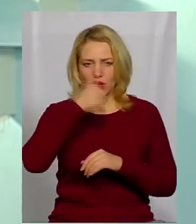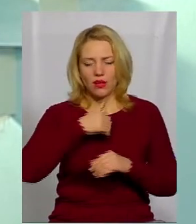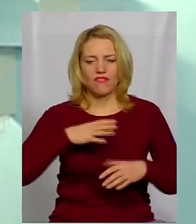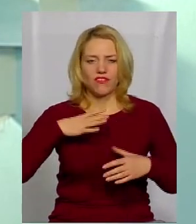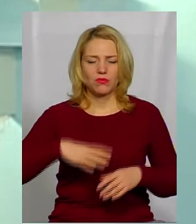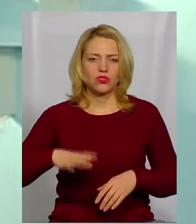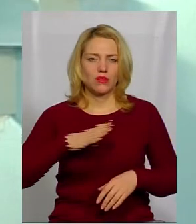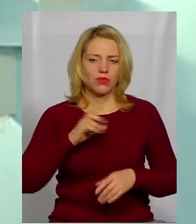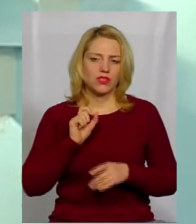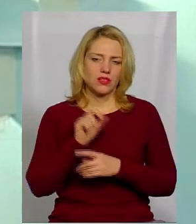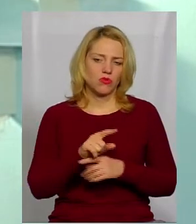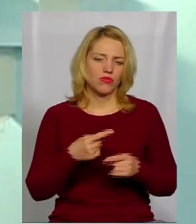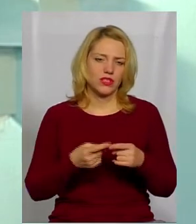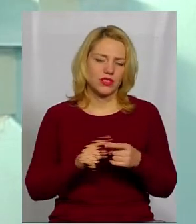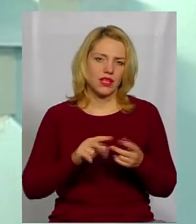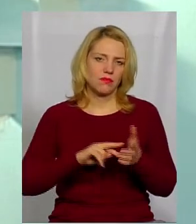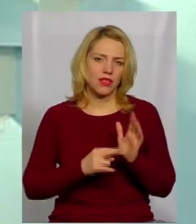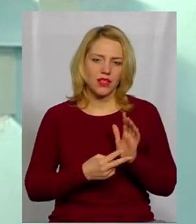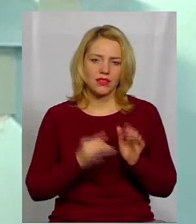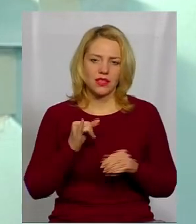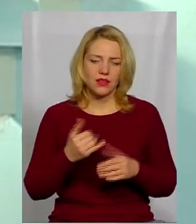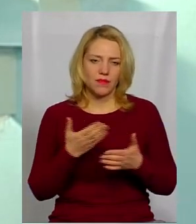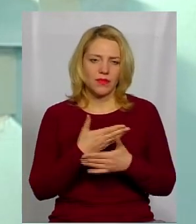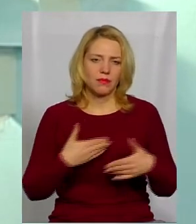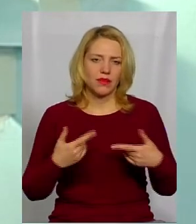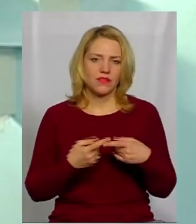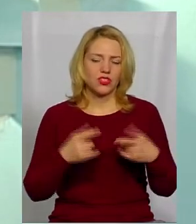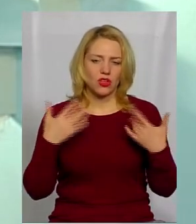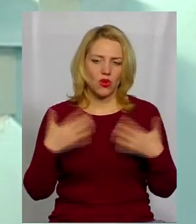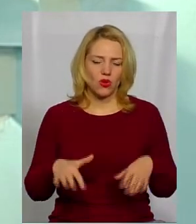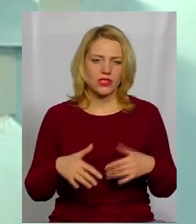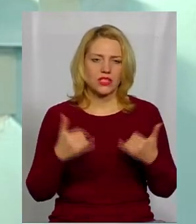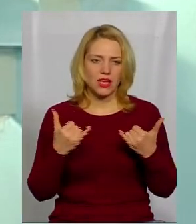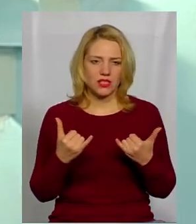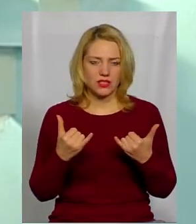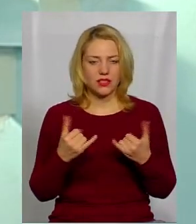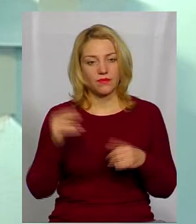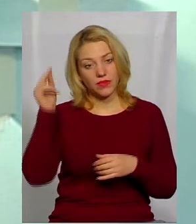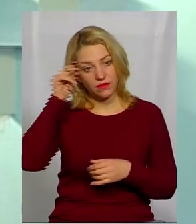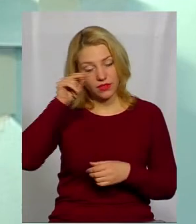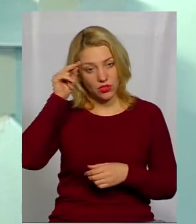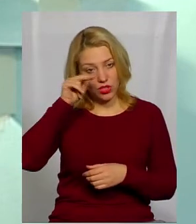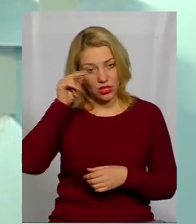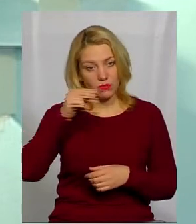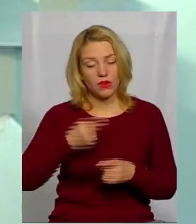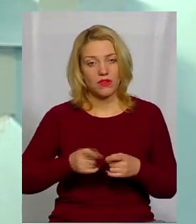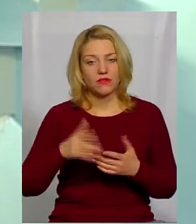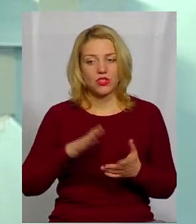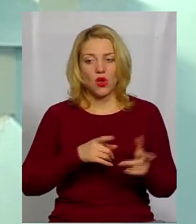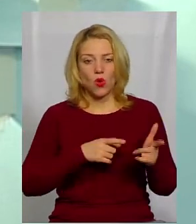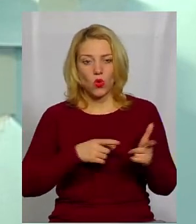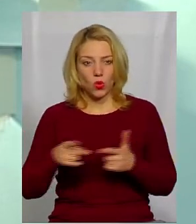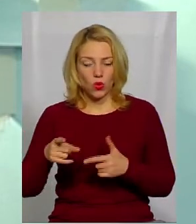замовити цей план. І ми вже його зараз, кажуть, вивчаємо, він вже готовий,